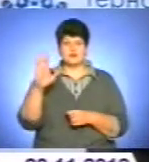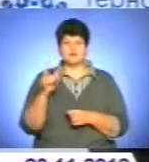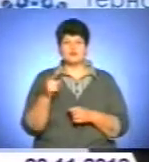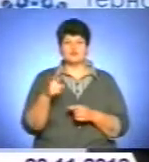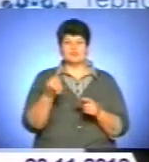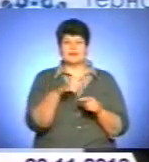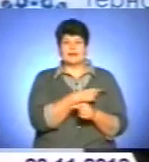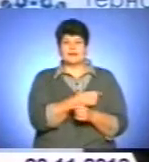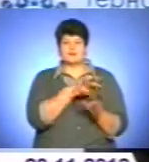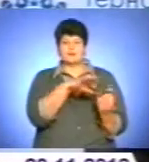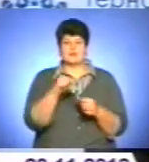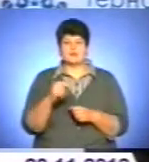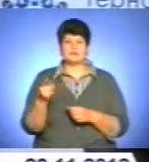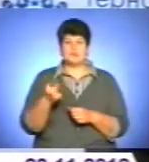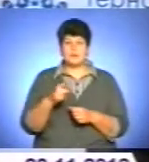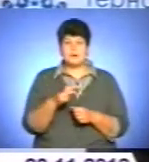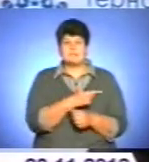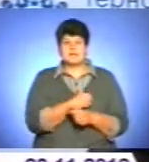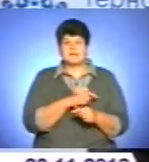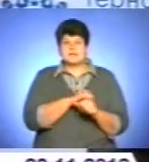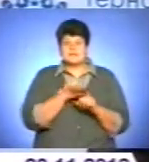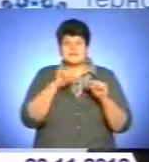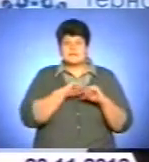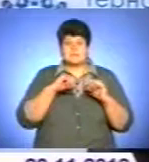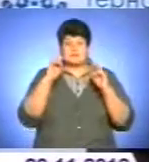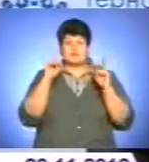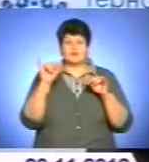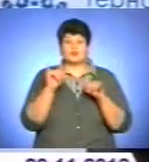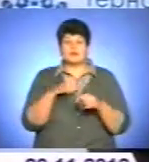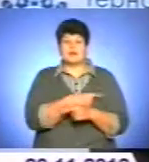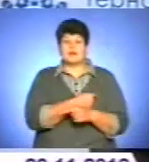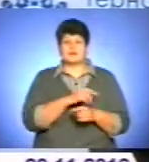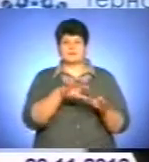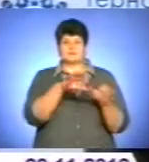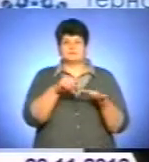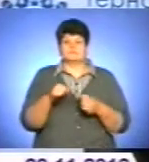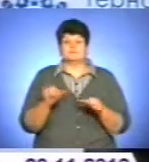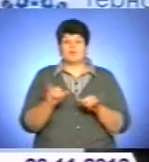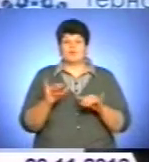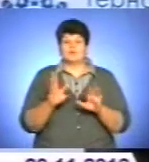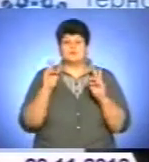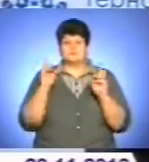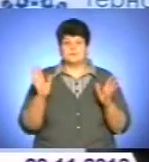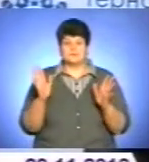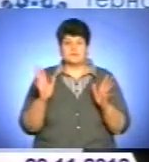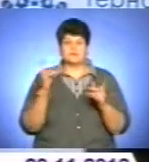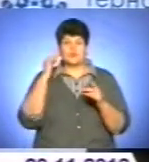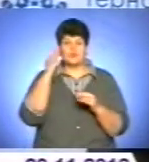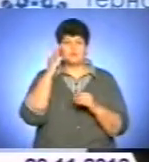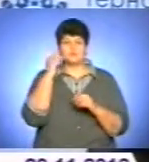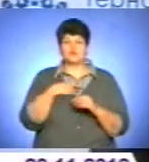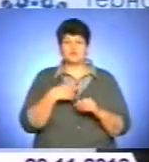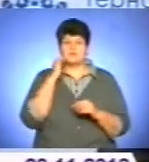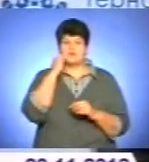забирають в Тернопіль. Тобто медики самі не знають, куди лікарня піде, але всі знають, лікарню забирають. А тепер, уявімо собі, бабуся, яка живе на